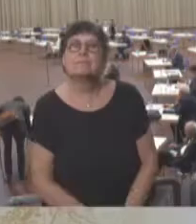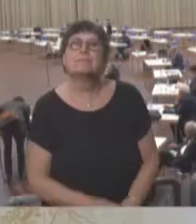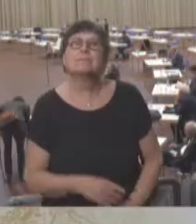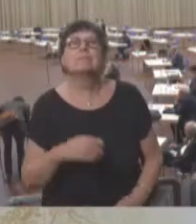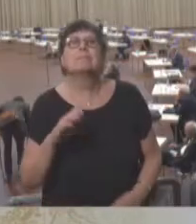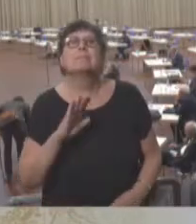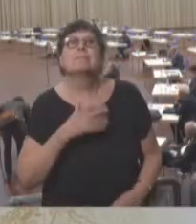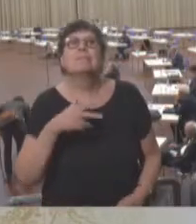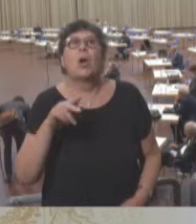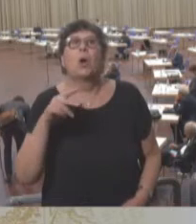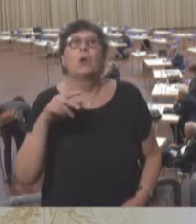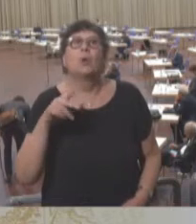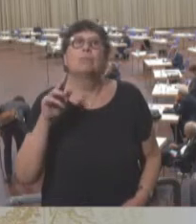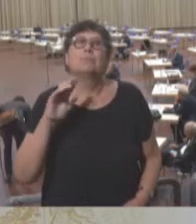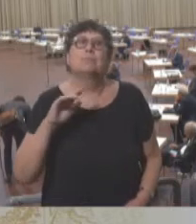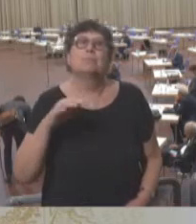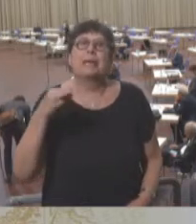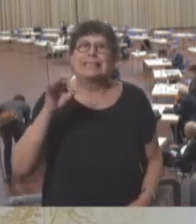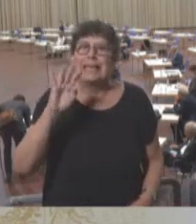Frau Präsidentin, liebe Kolleginnen und Kollegen,